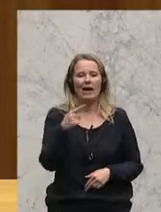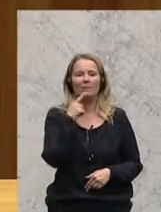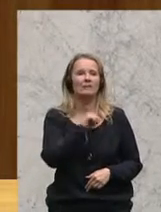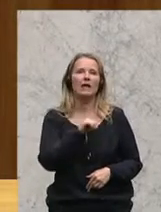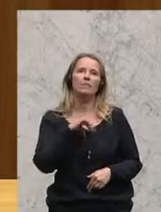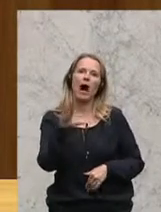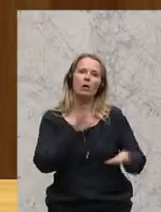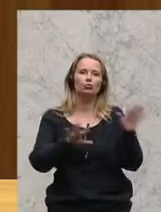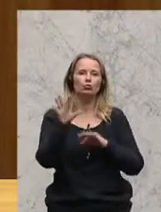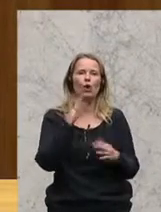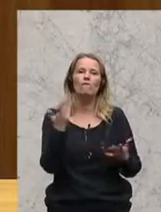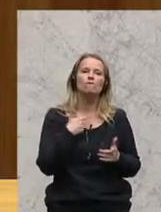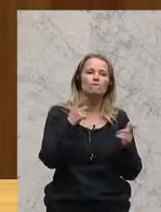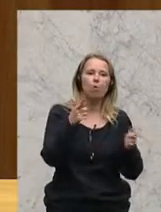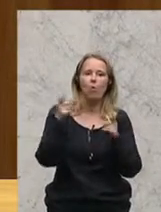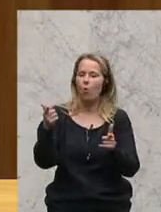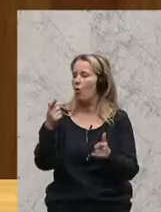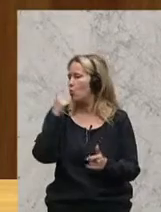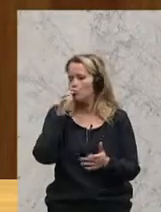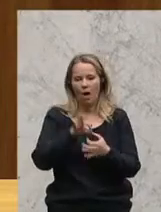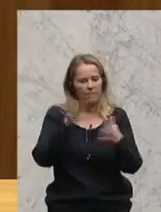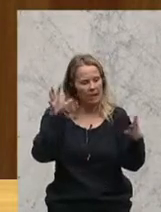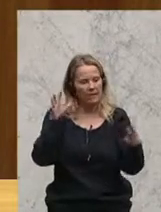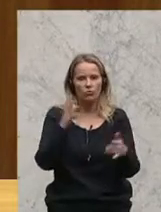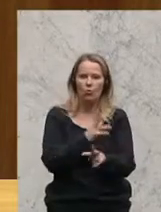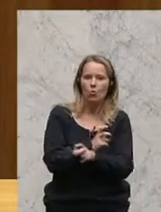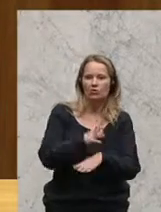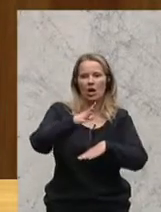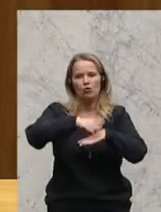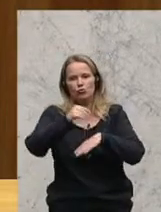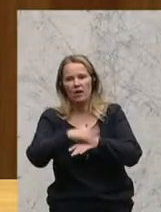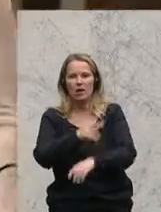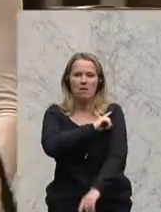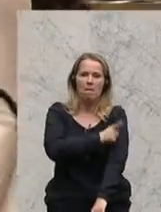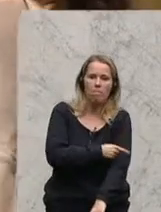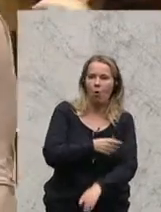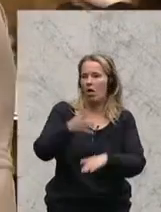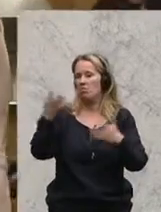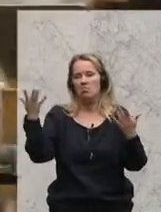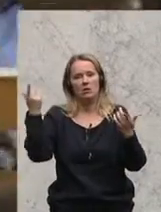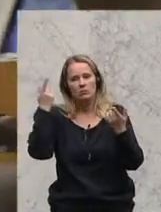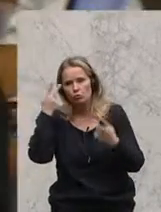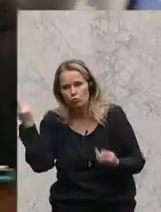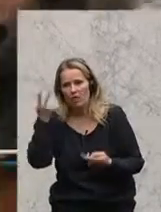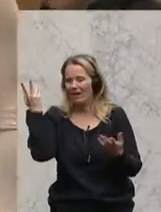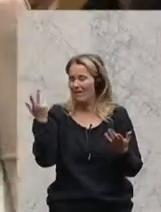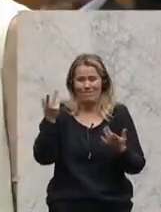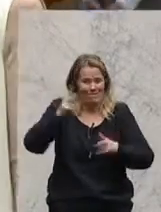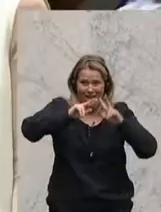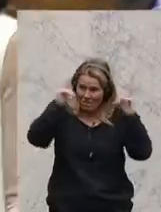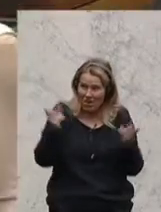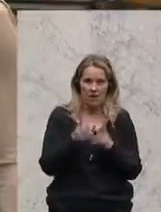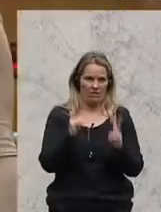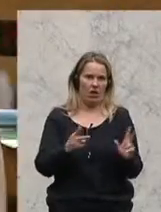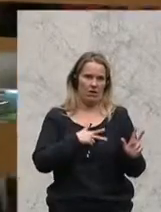wo und es muss unabhängig sein, ob da Schweden ist, Österreich, Slowakei oder Polen. Und es ist in Wirklichkeit ein weltweites Thema. Die